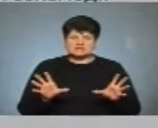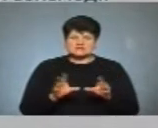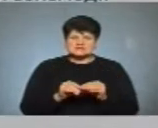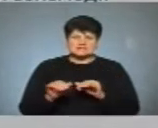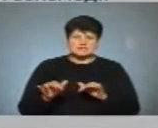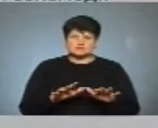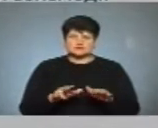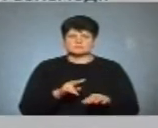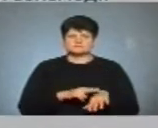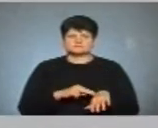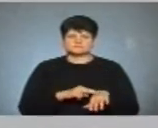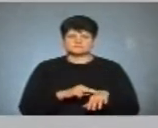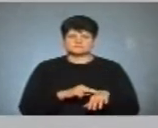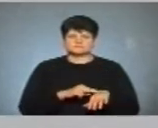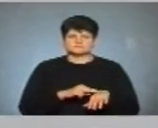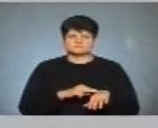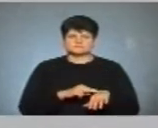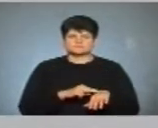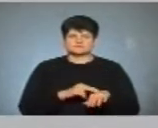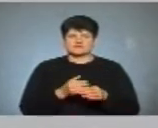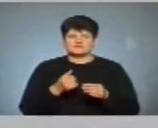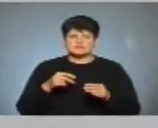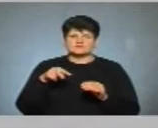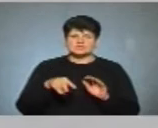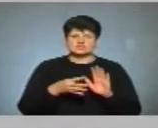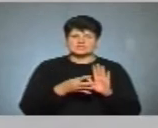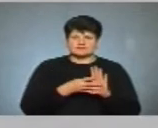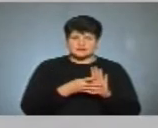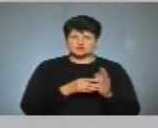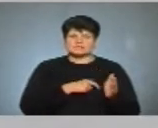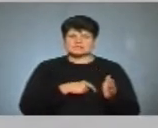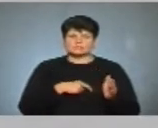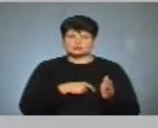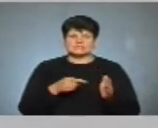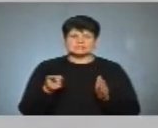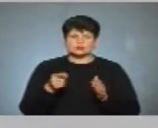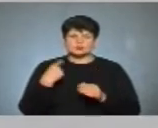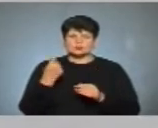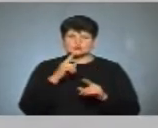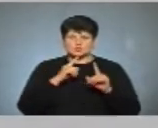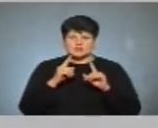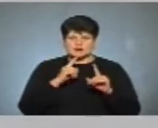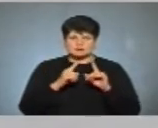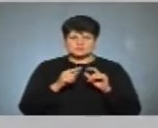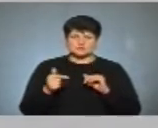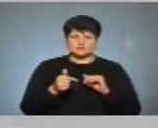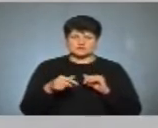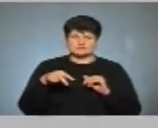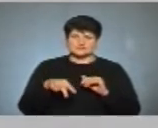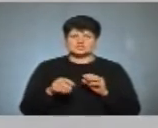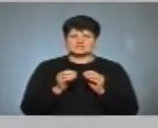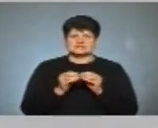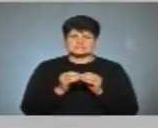з правоохоронними органами. Від 2009-го – депутат Тернопільської обласної ради. Від грудня 2010